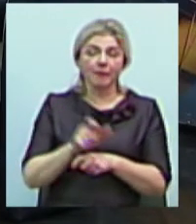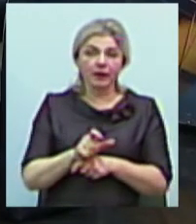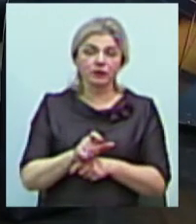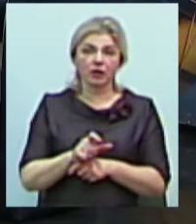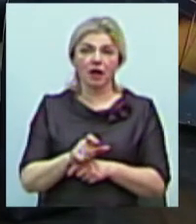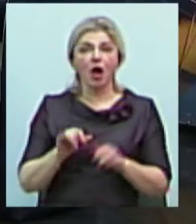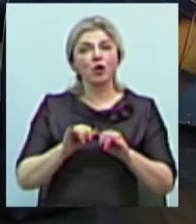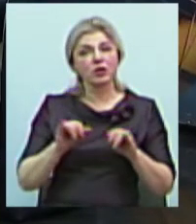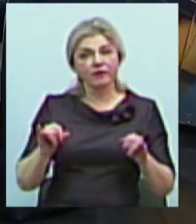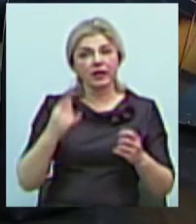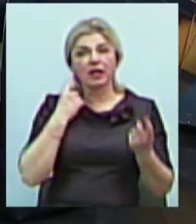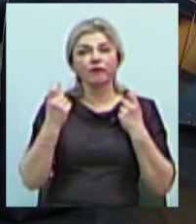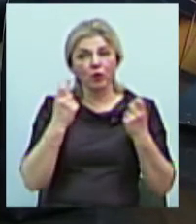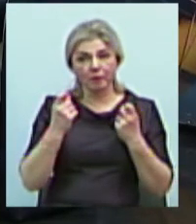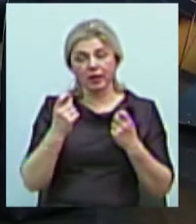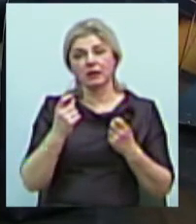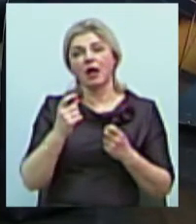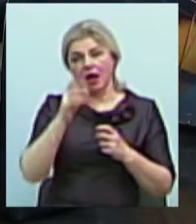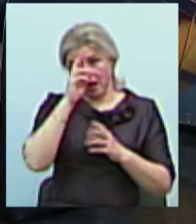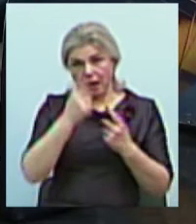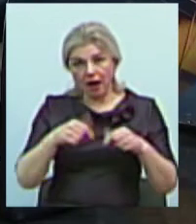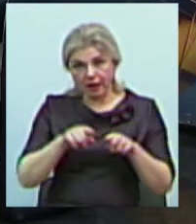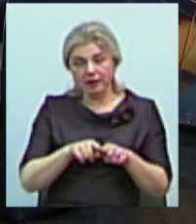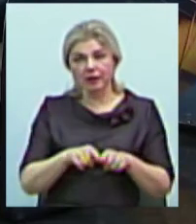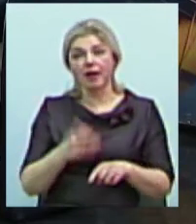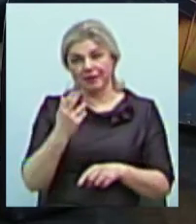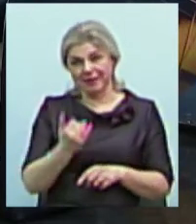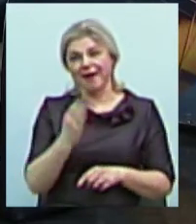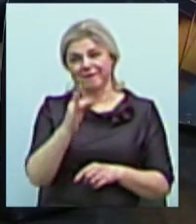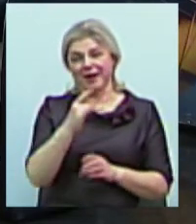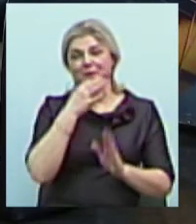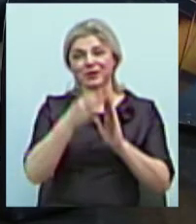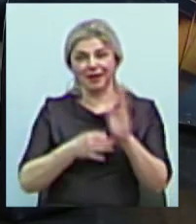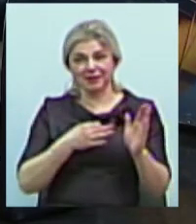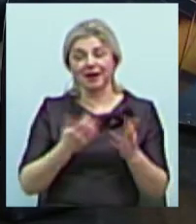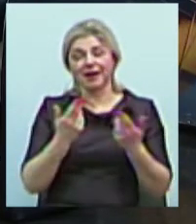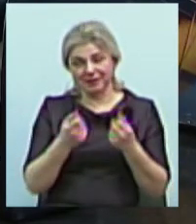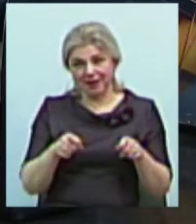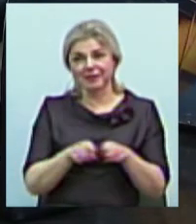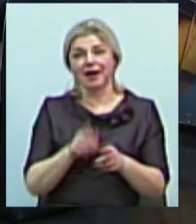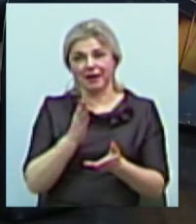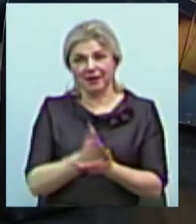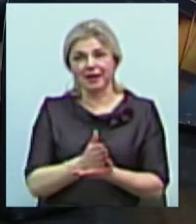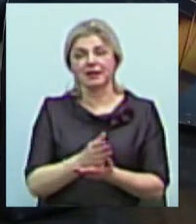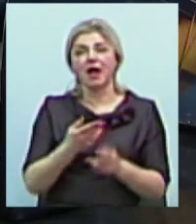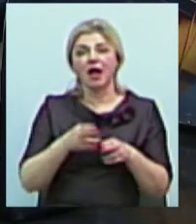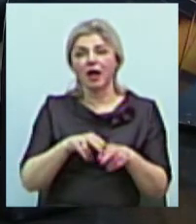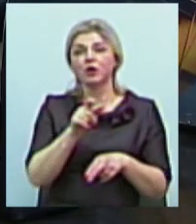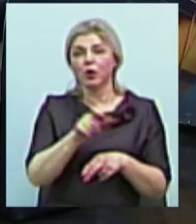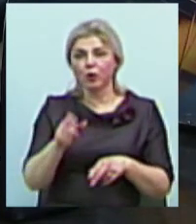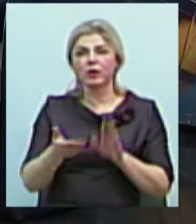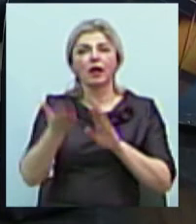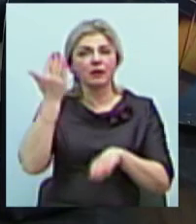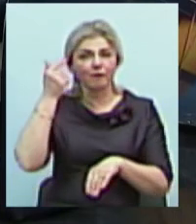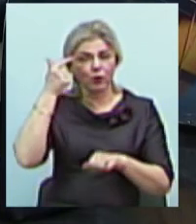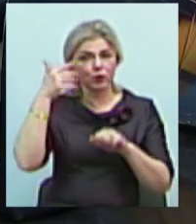розвинених в інформаційному сенсі країн зараз? Так, ви вже підказали відповідь. Так і є. Ці люди досить давно зрозуміли, яким